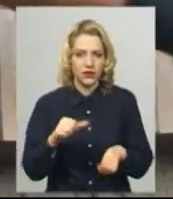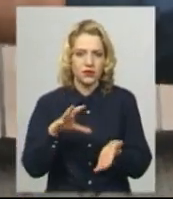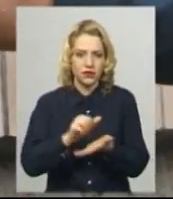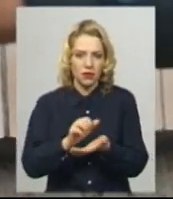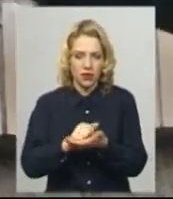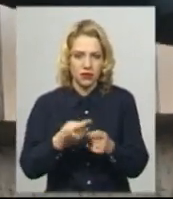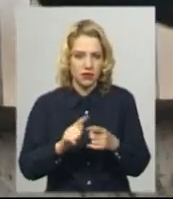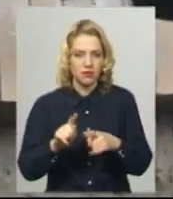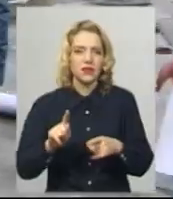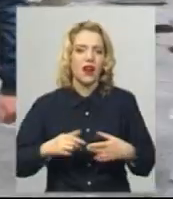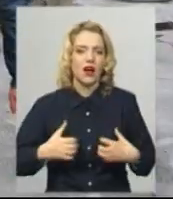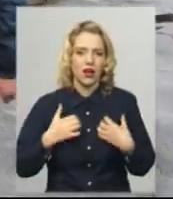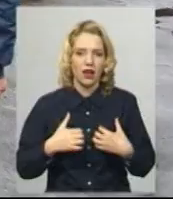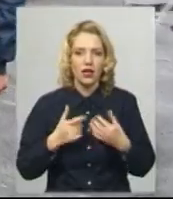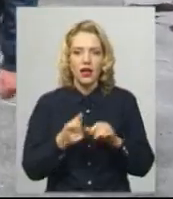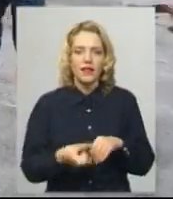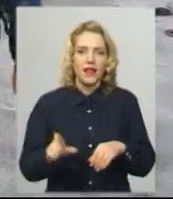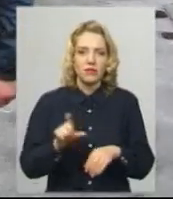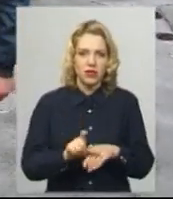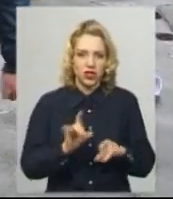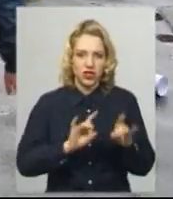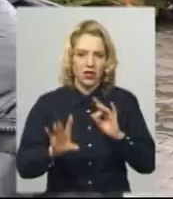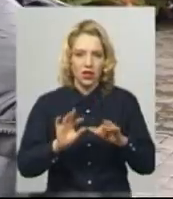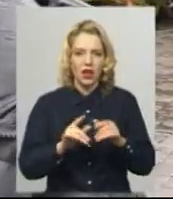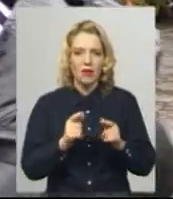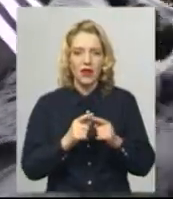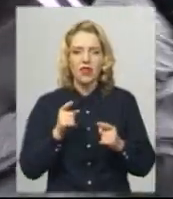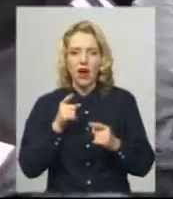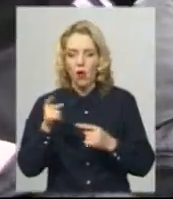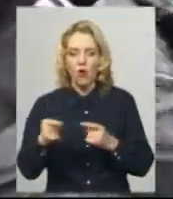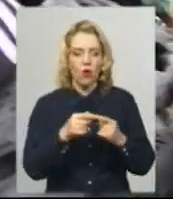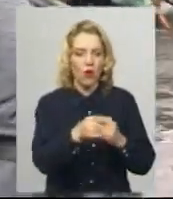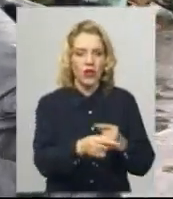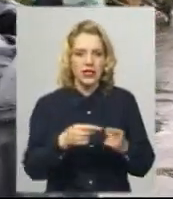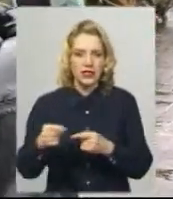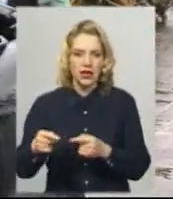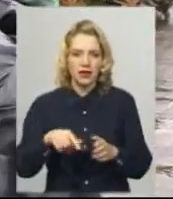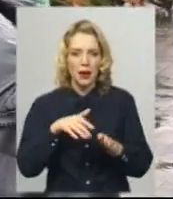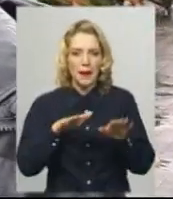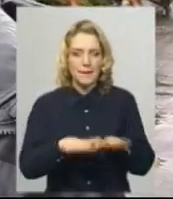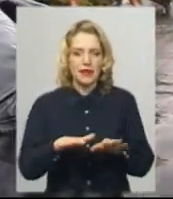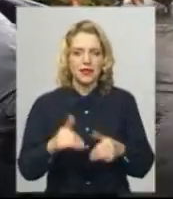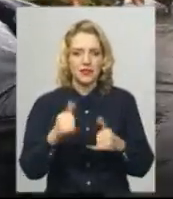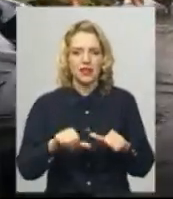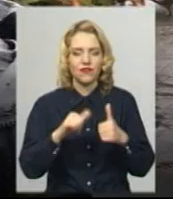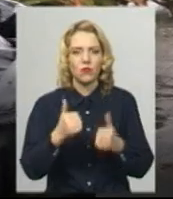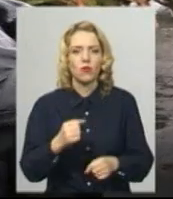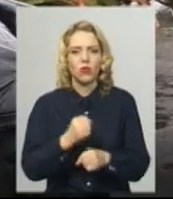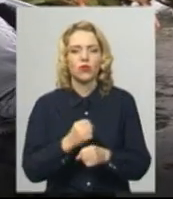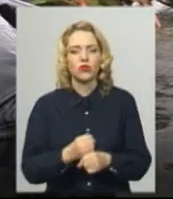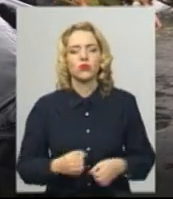вуличної реклами на околицях міста, каже співорганізатор акції Віталій Кошкін. Зараз ми формуємо робочу